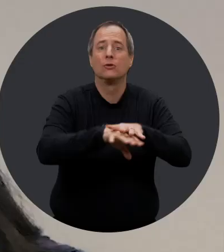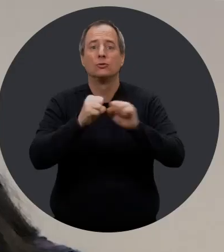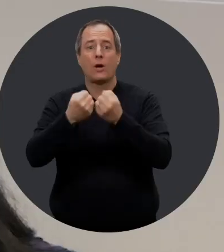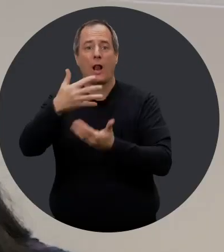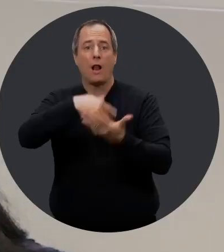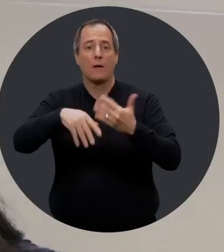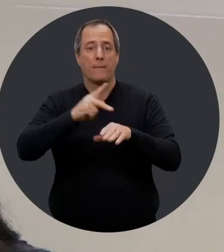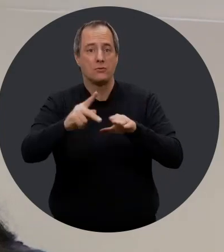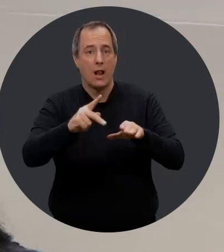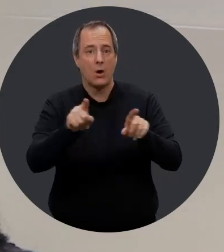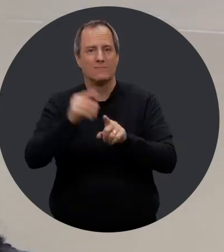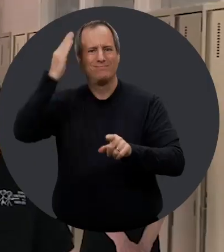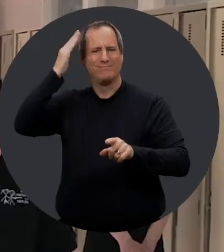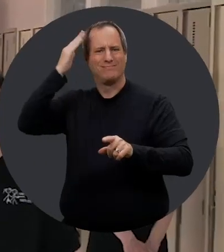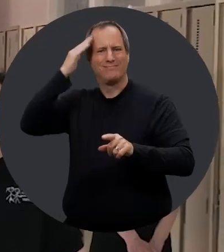faisait.